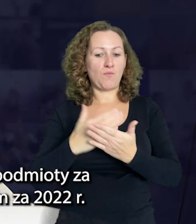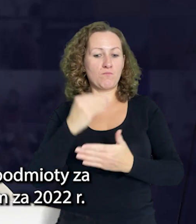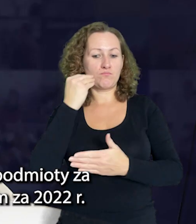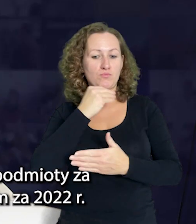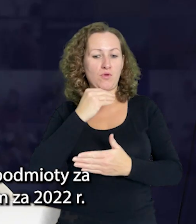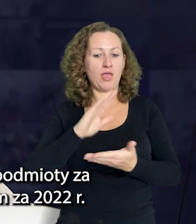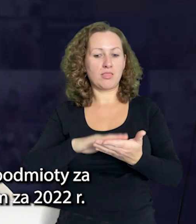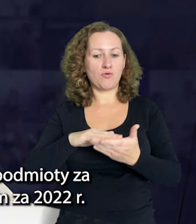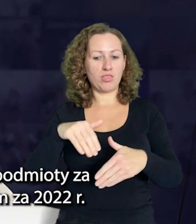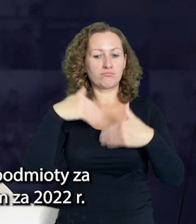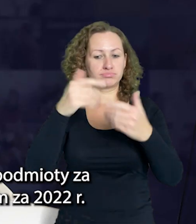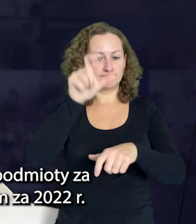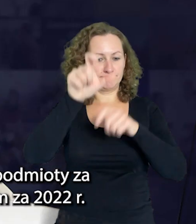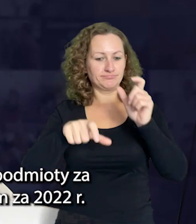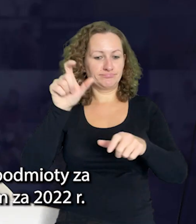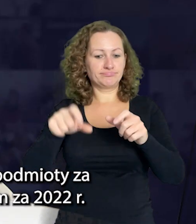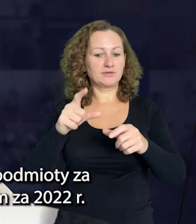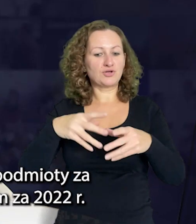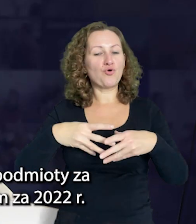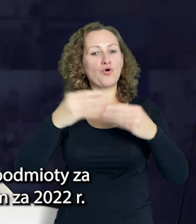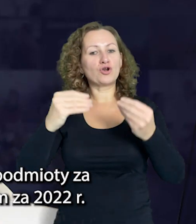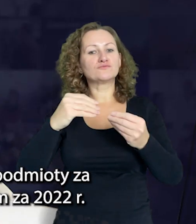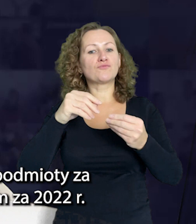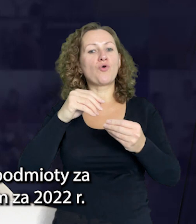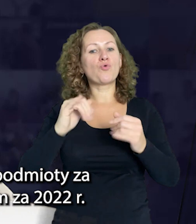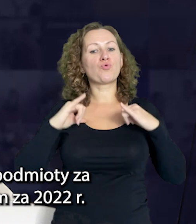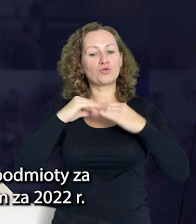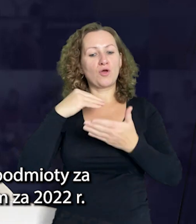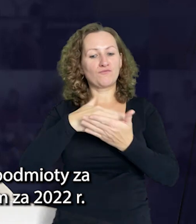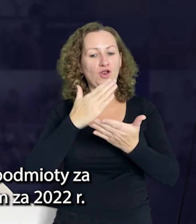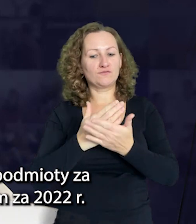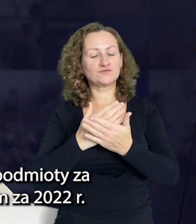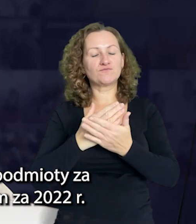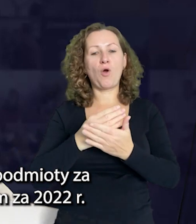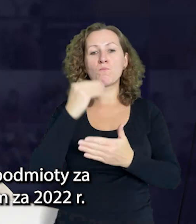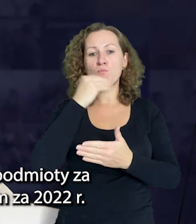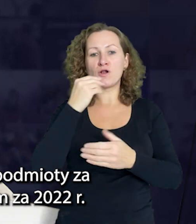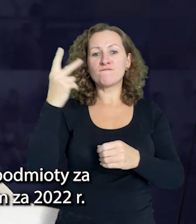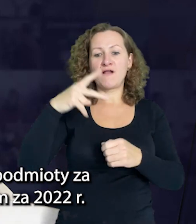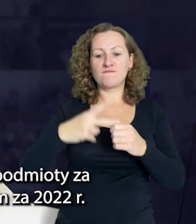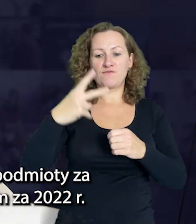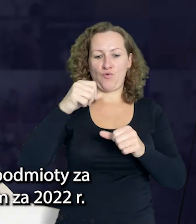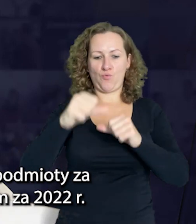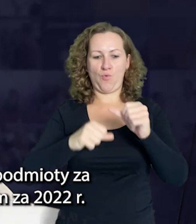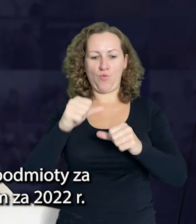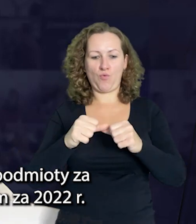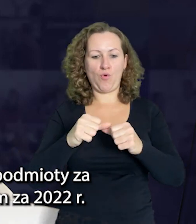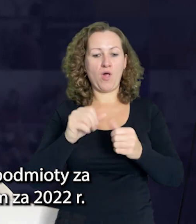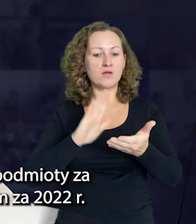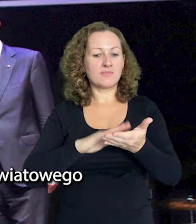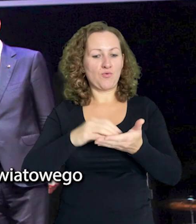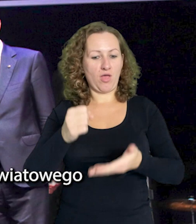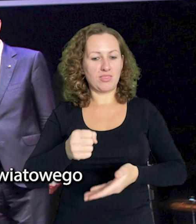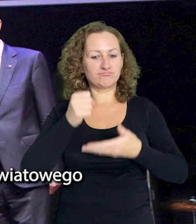Marszałek województwa pomorskiego nagrodził osoby i podmioty za zasługi dla rozwoju turystyki w województwie pomorskim za 2022